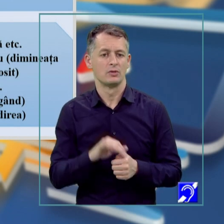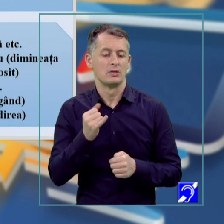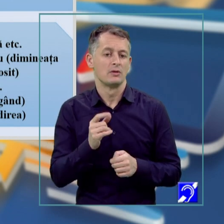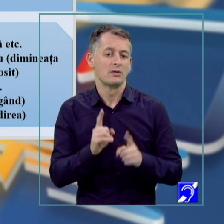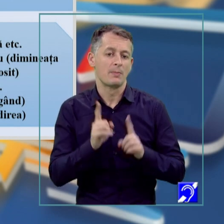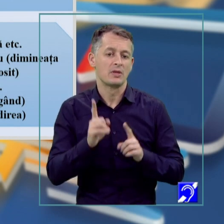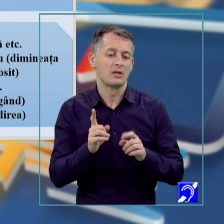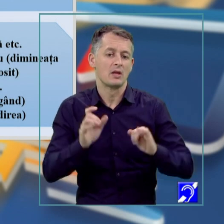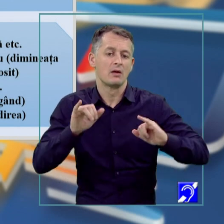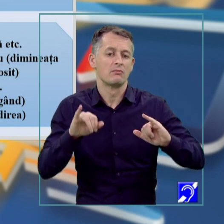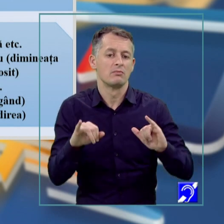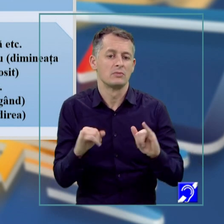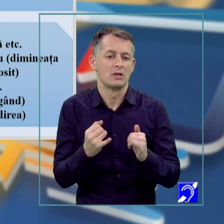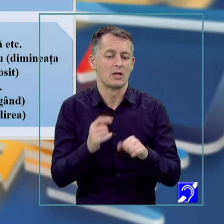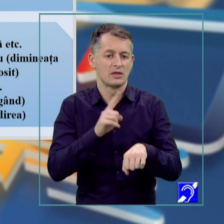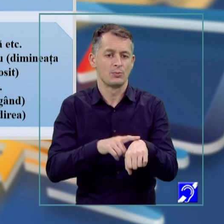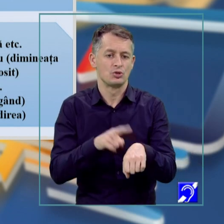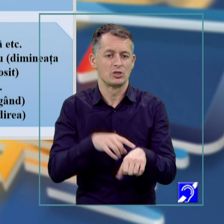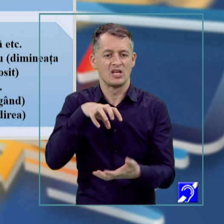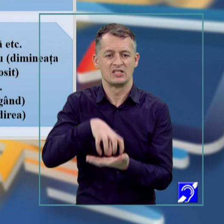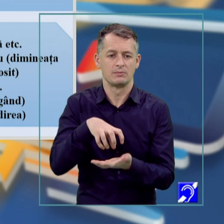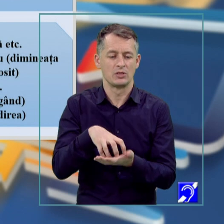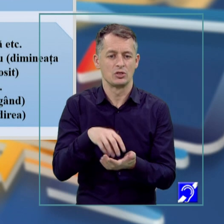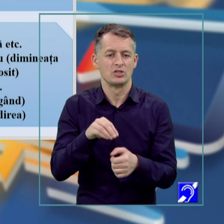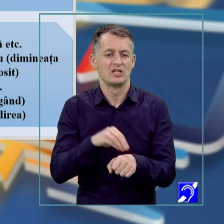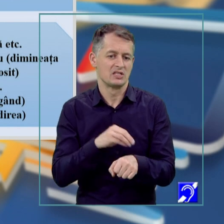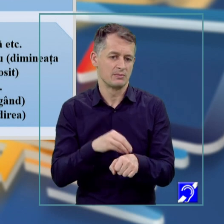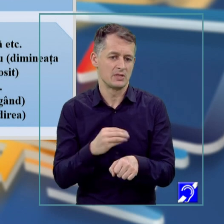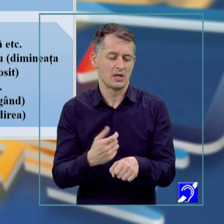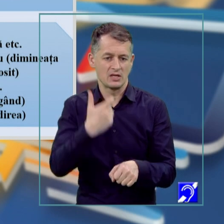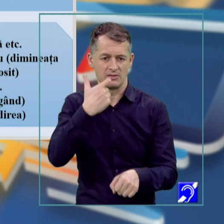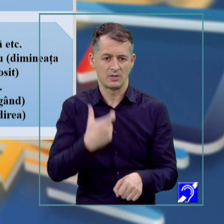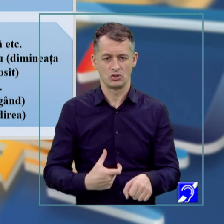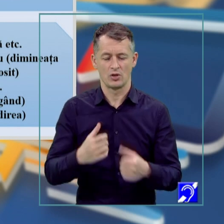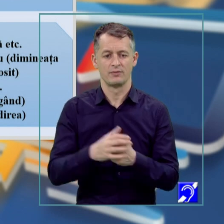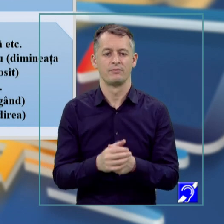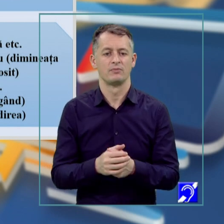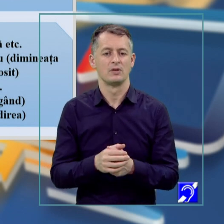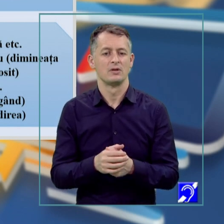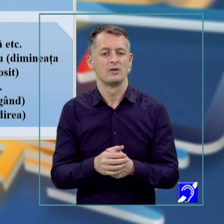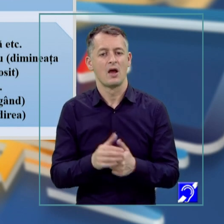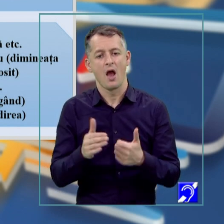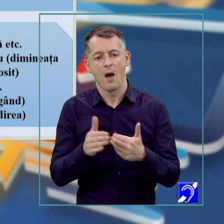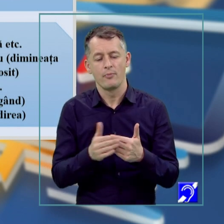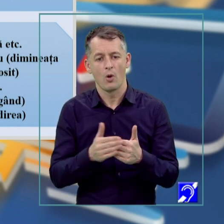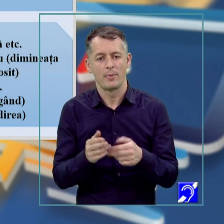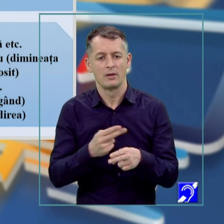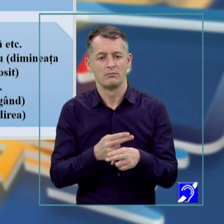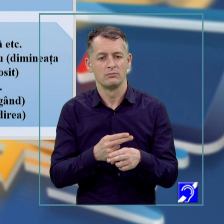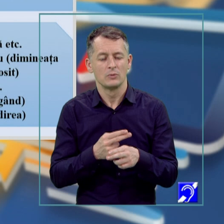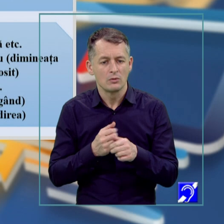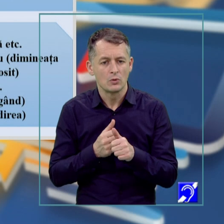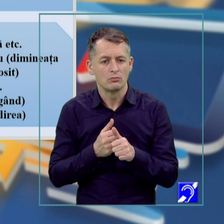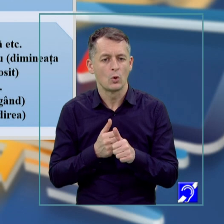situaționale, depinzând de timp și spațiu și de starea generală a subiectului. Relativ fidelă, la modul că nu